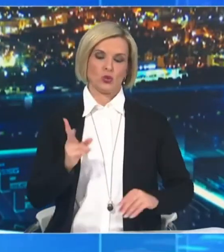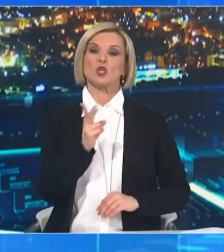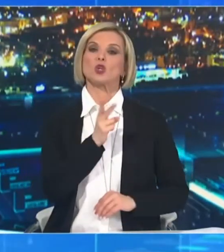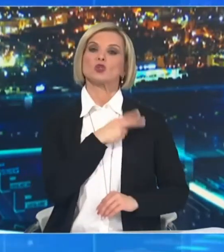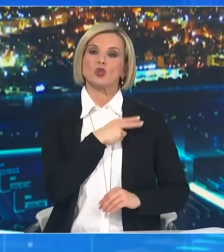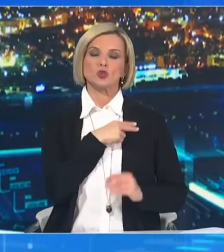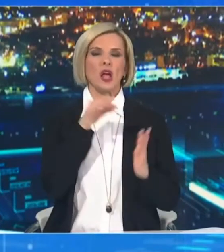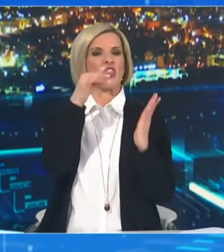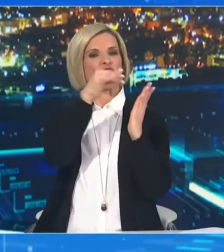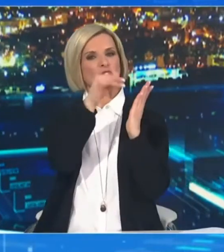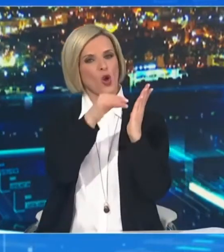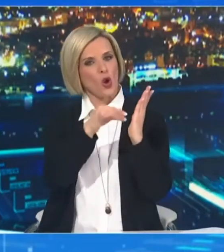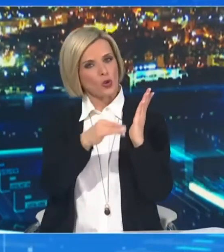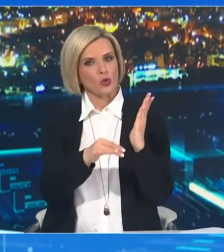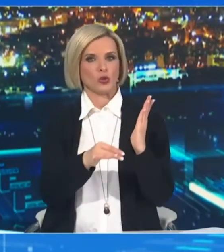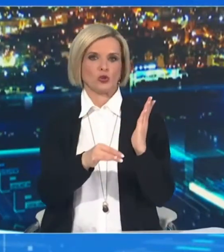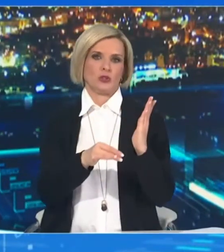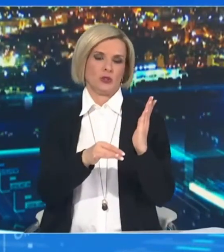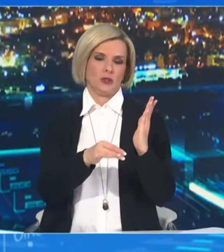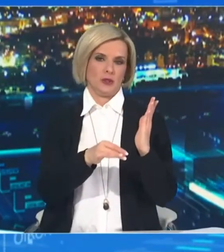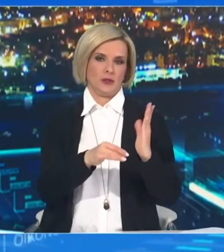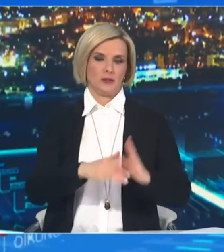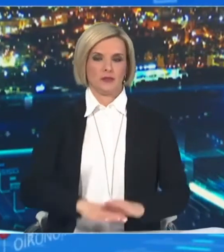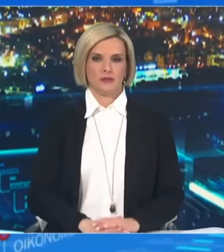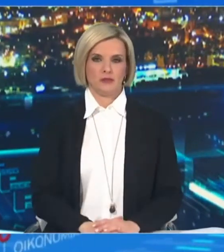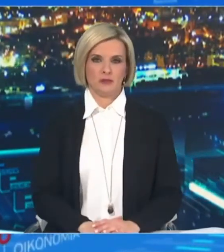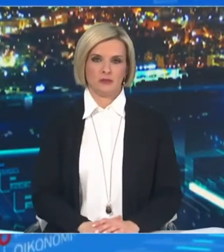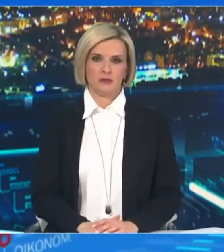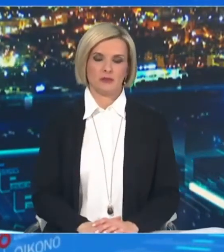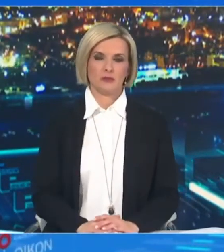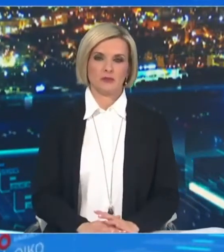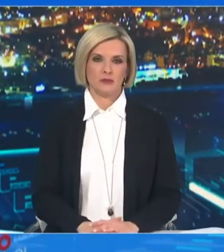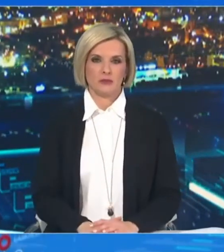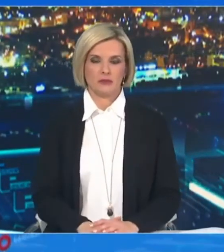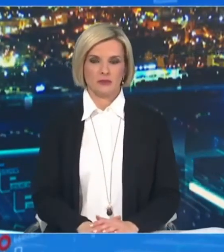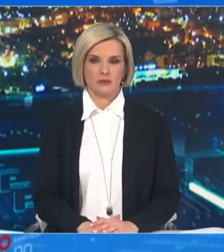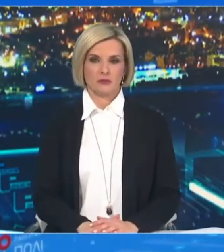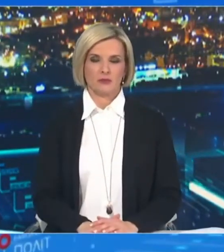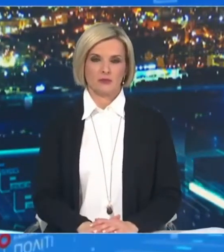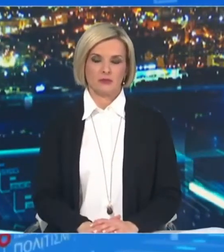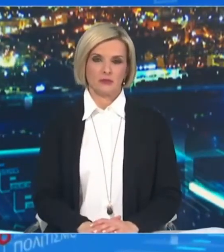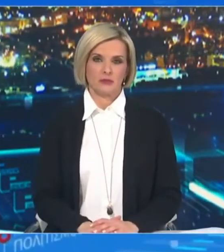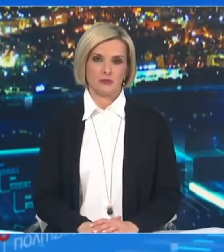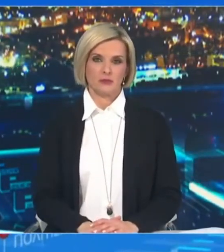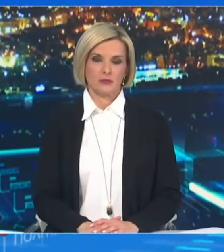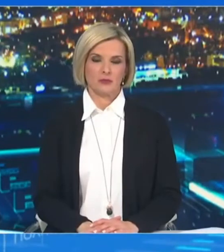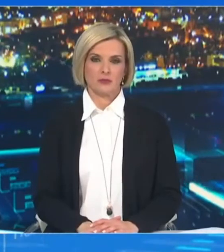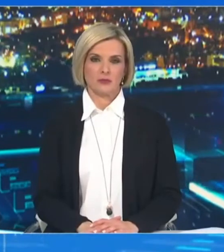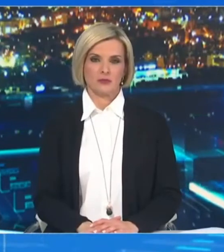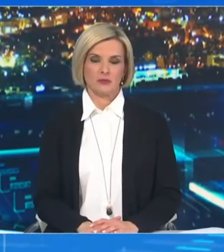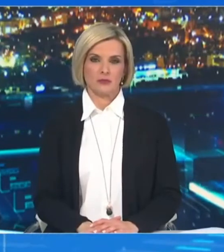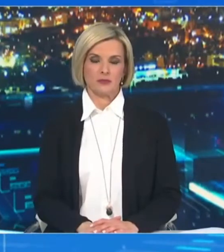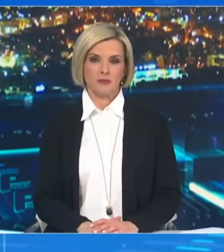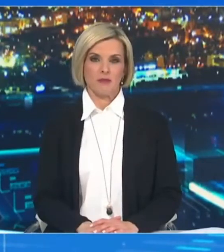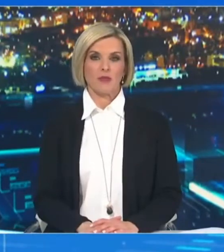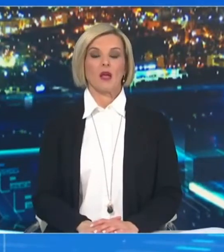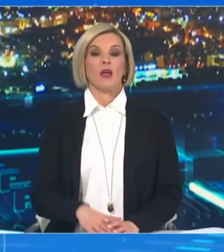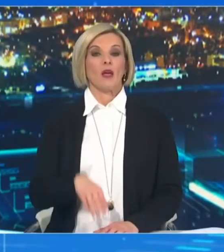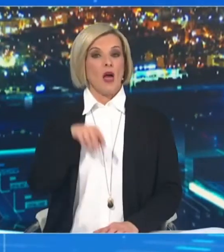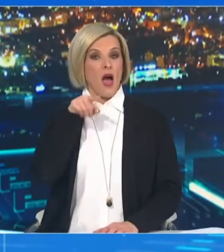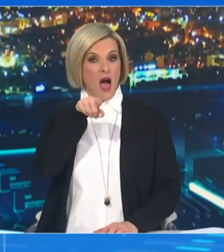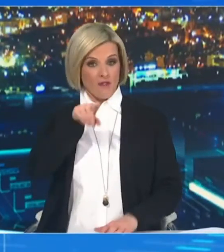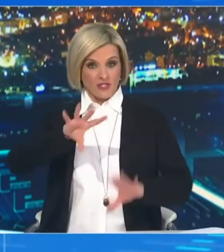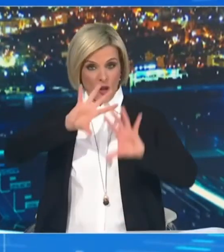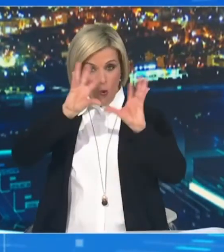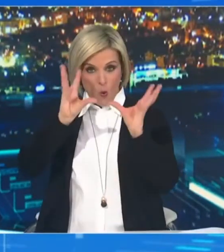διορθωτική κίνηση. Αυτά που ανέφερα τις επόμενες